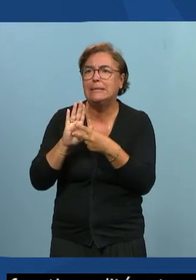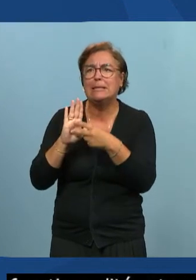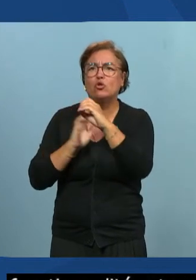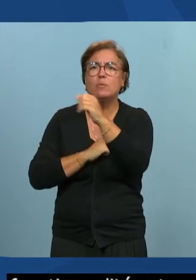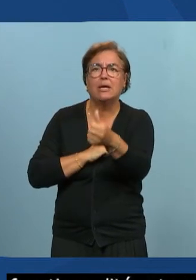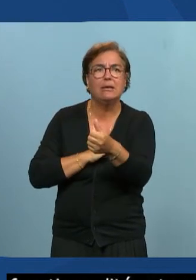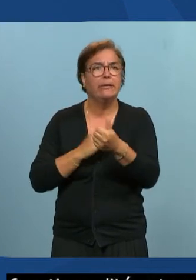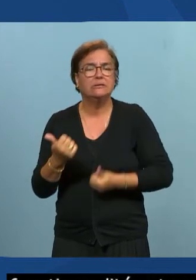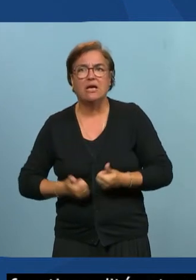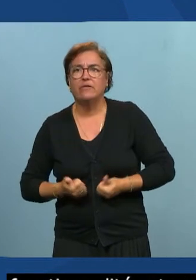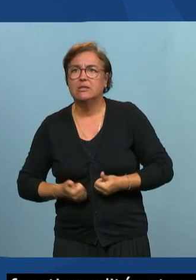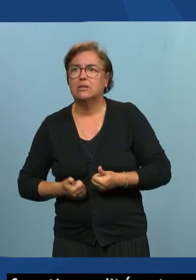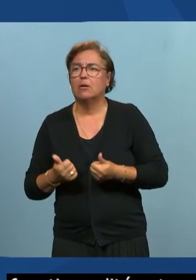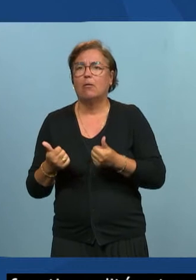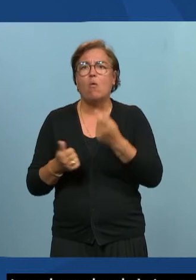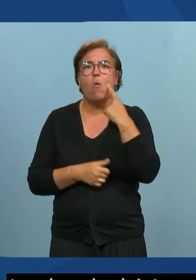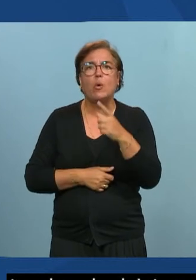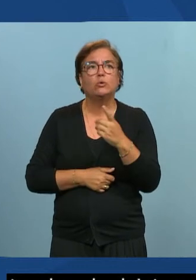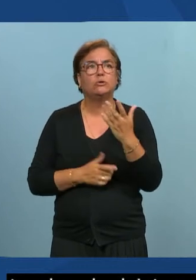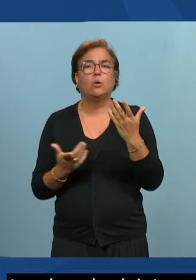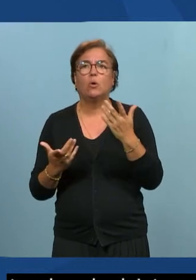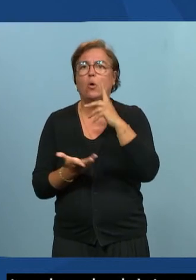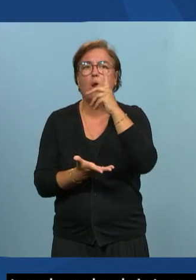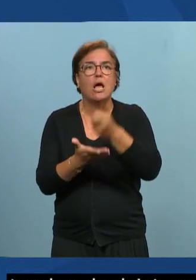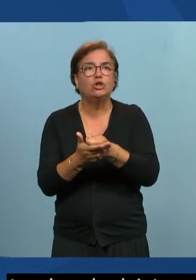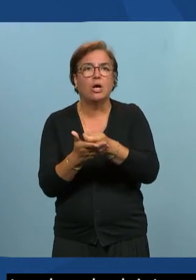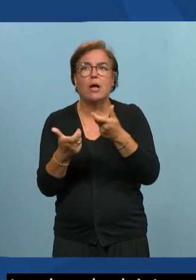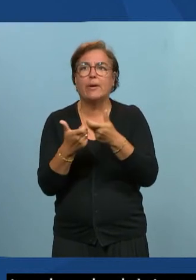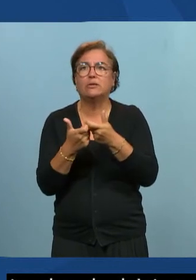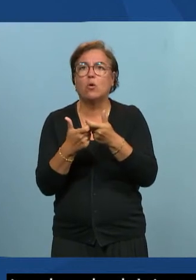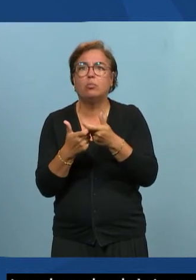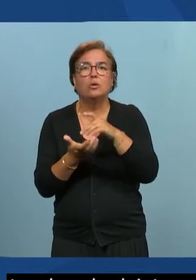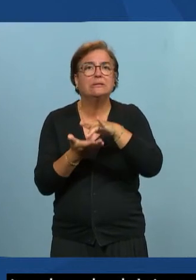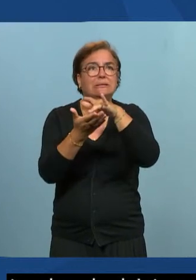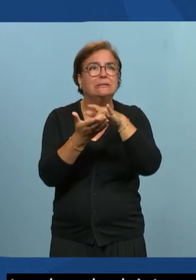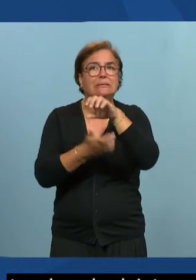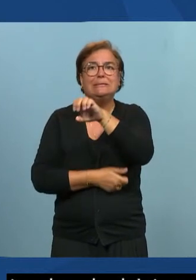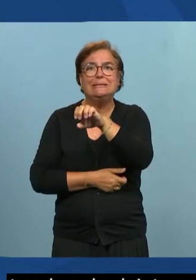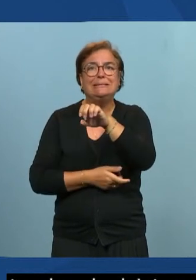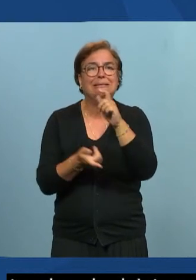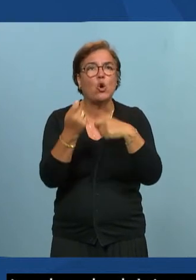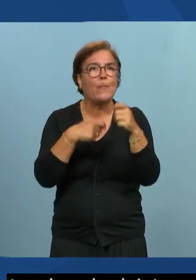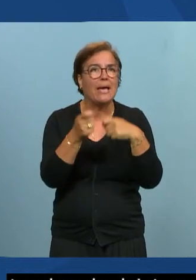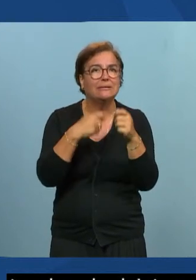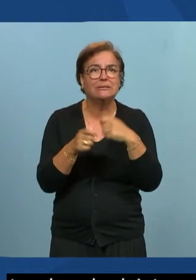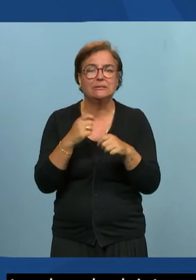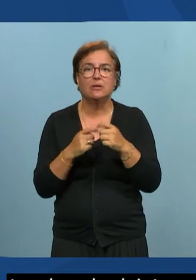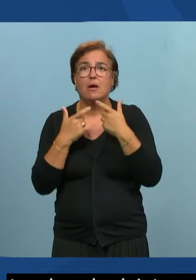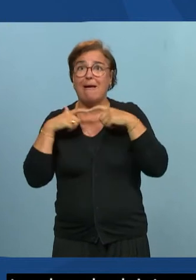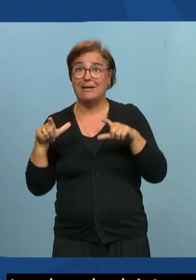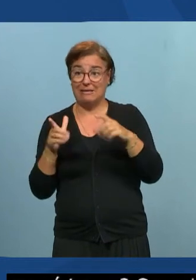on pense à des services, on pense à l'achat d'un site e-commerce. Quand on parle d'accès à l'information,